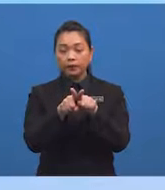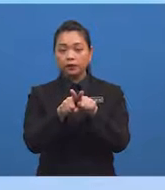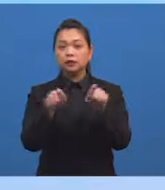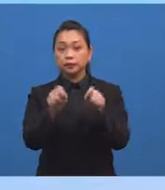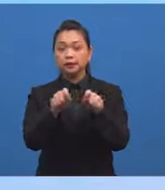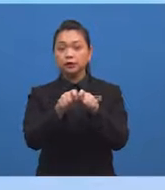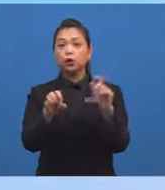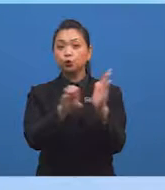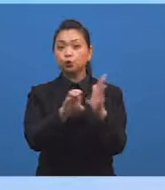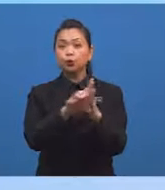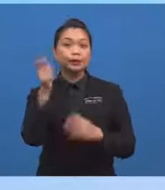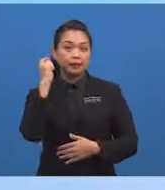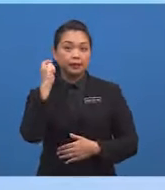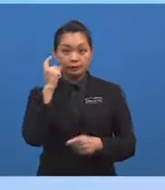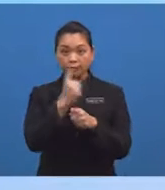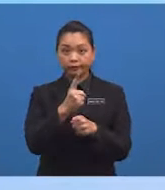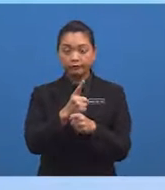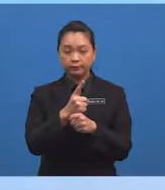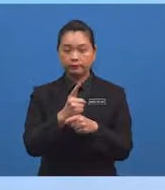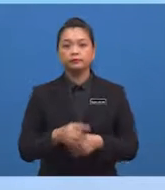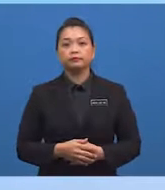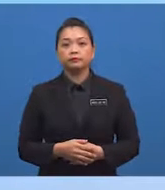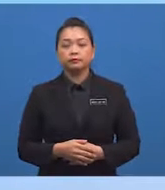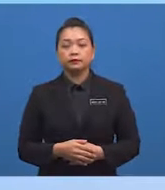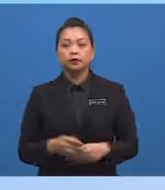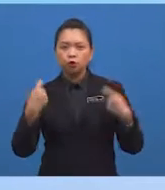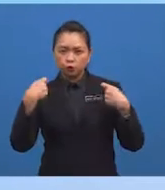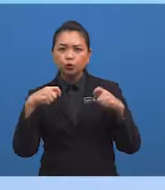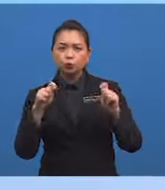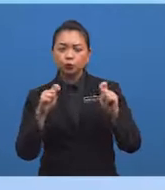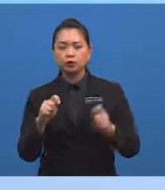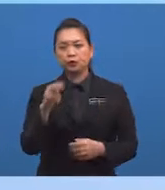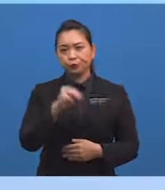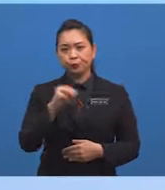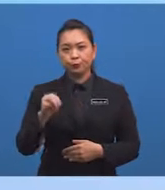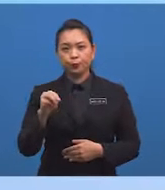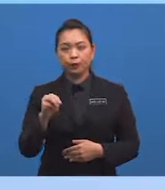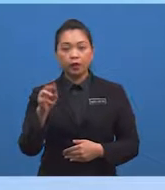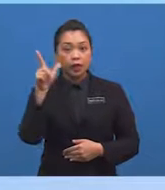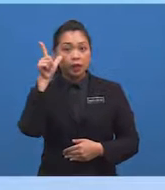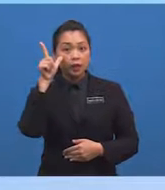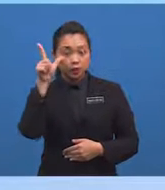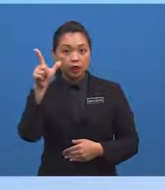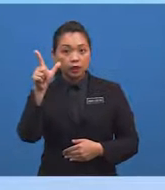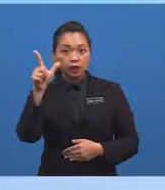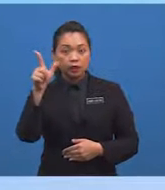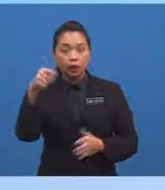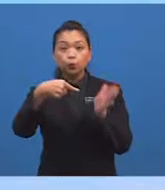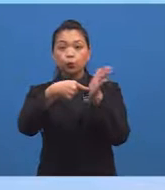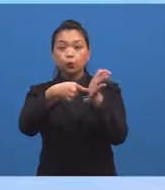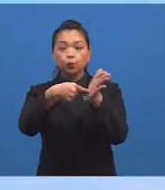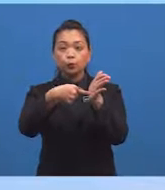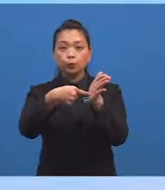contoh yang Cikgu Ju tunjukkan tadi Cuba murid-murid lihat pada anak panah dalam